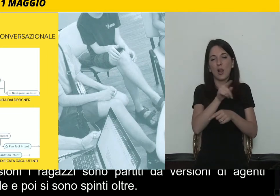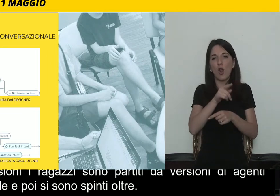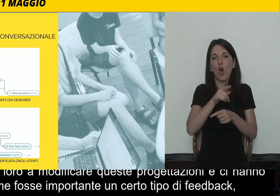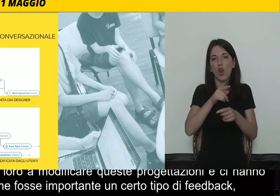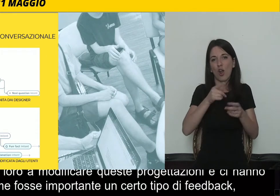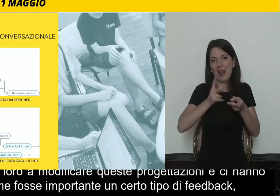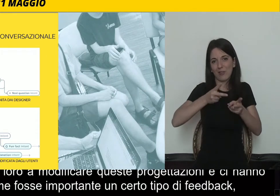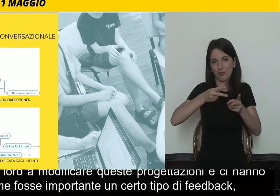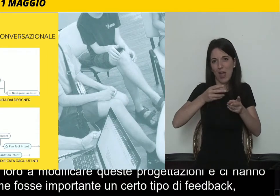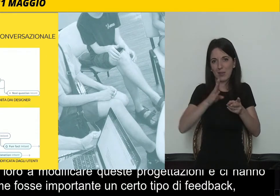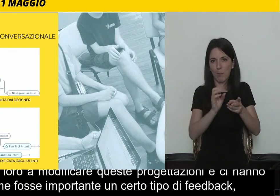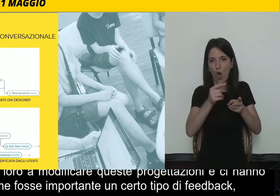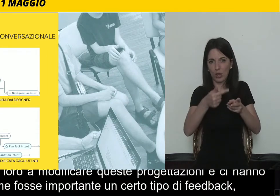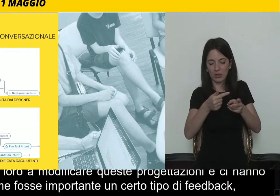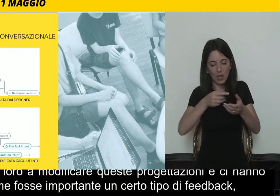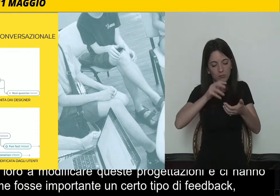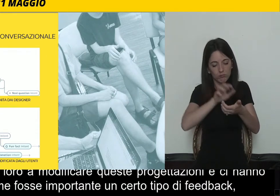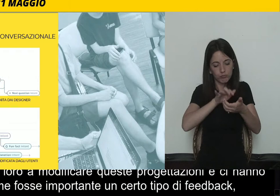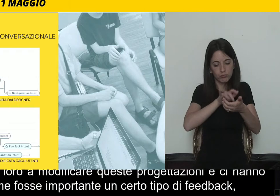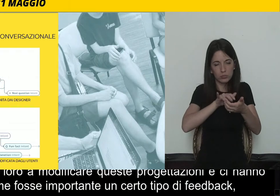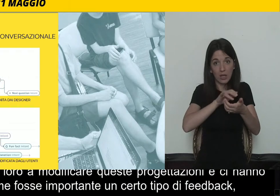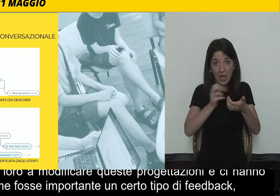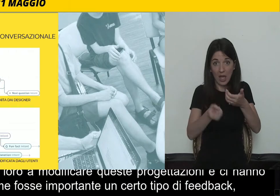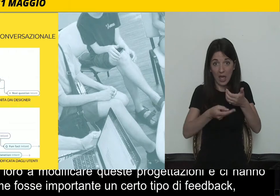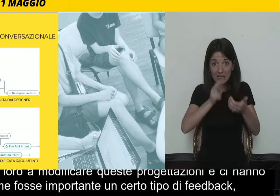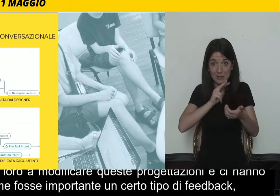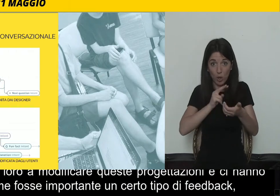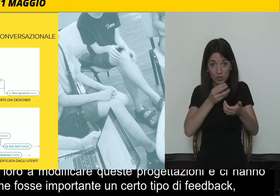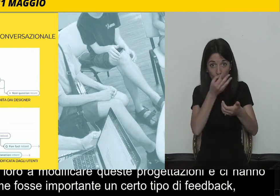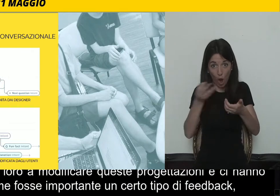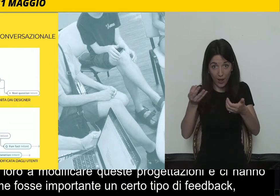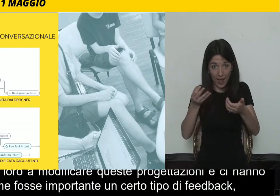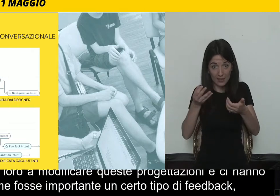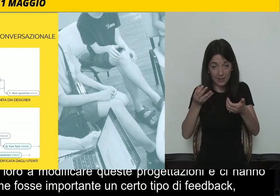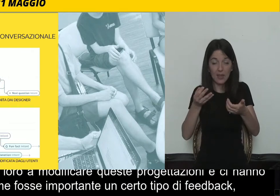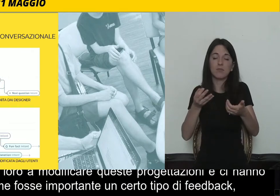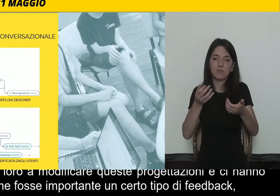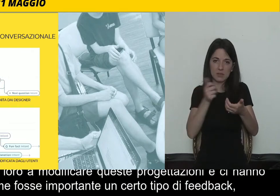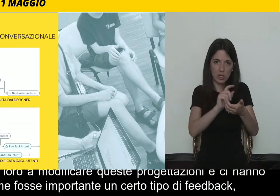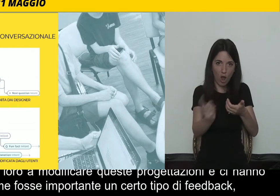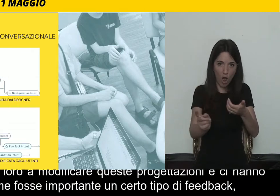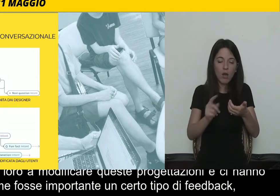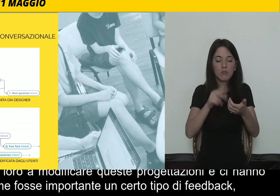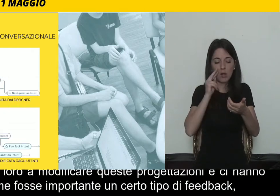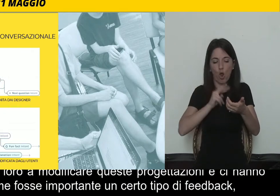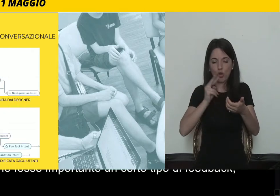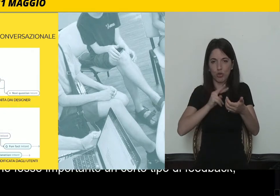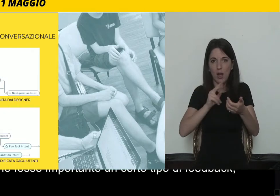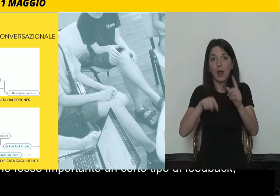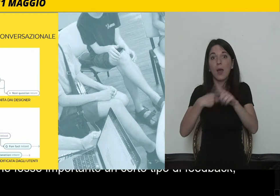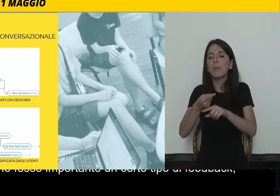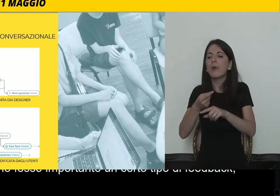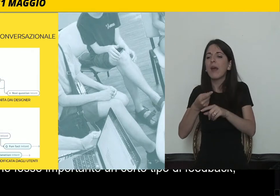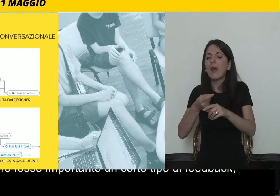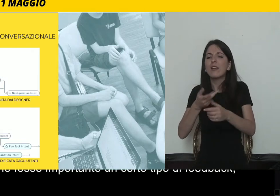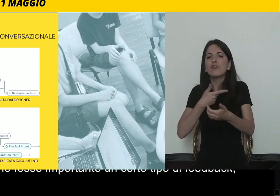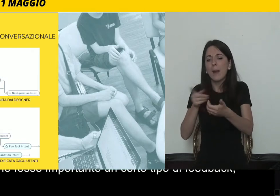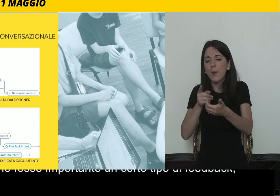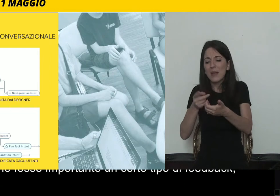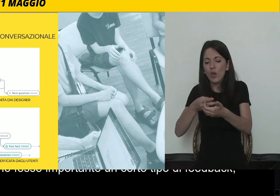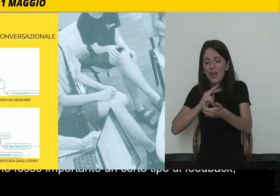erano corrette, ma anche spiegazioni del perché certe risposte venivano interpretate in modo